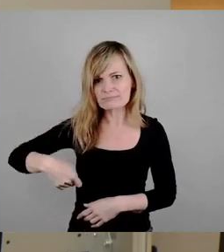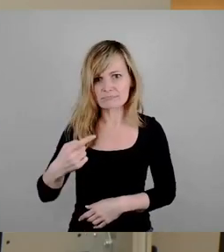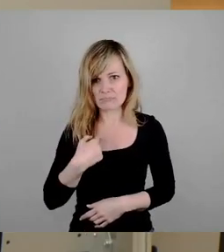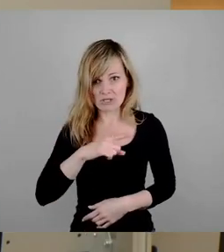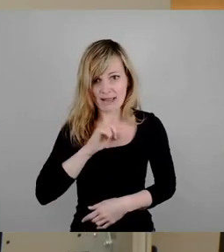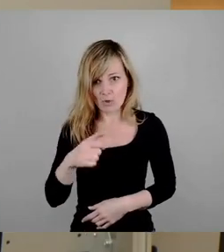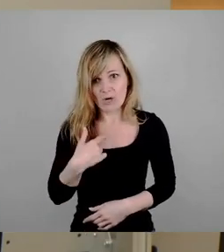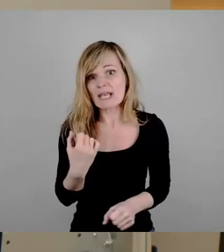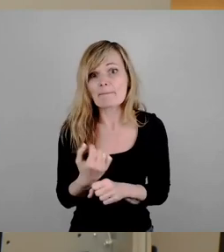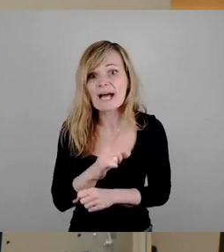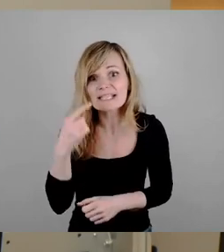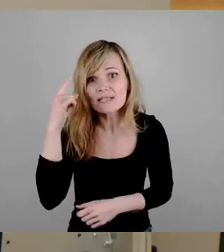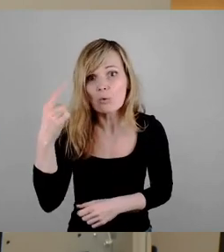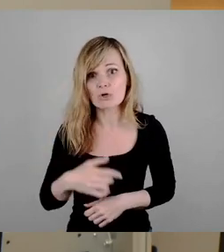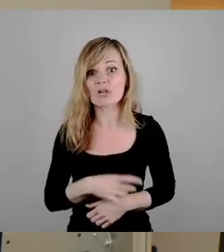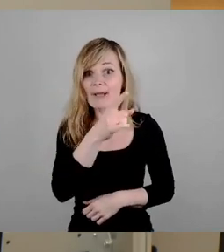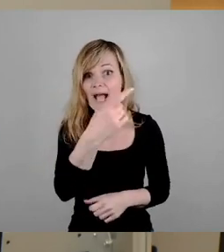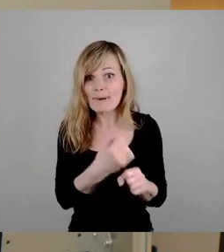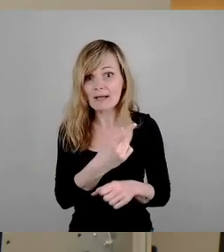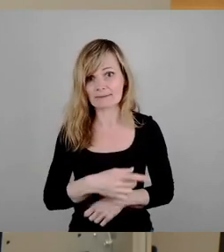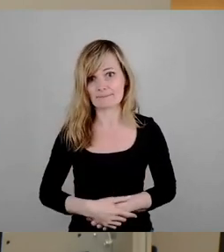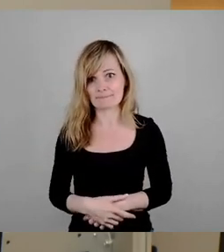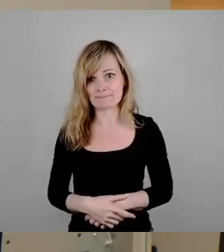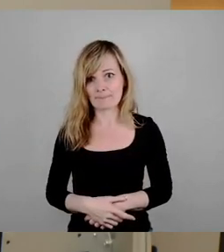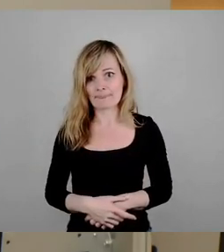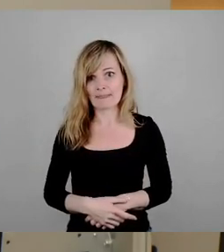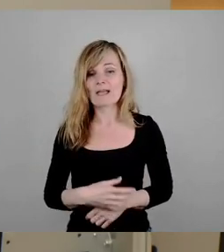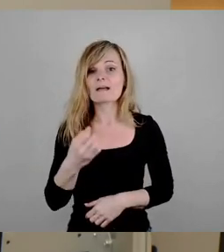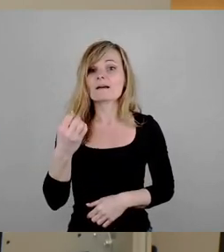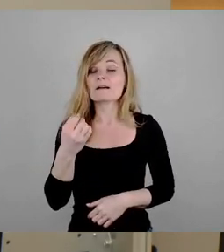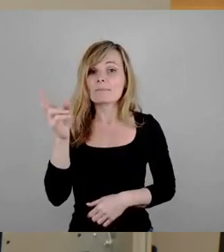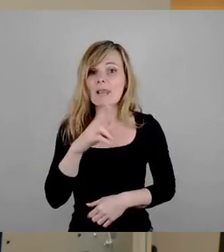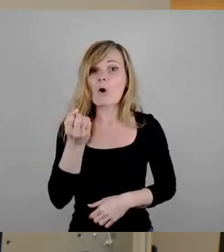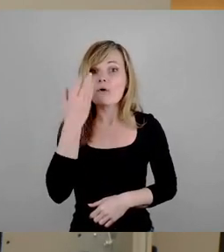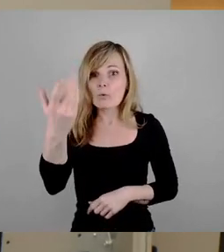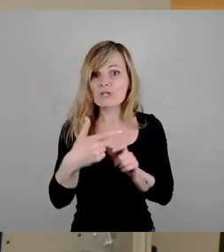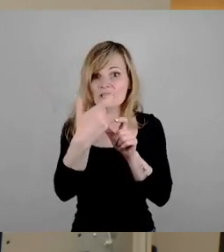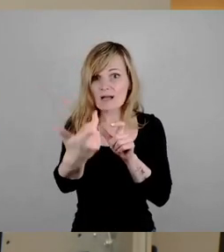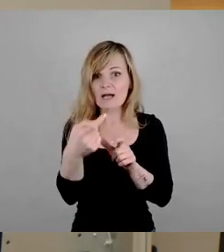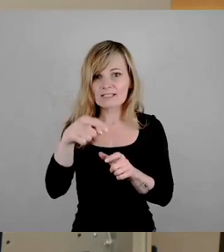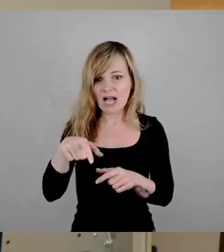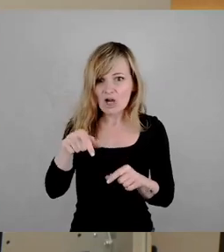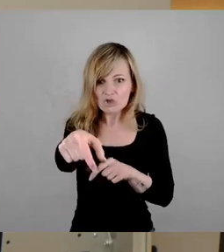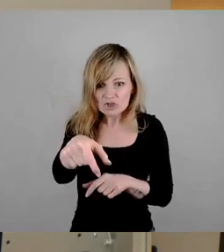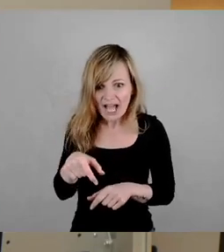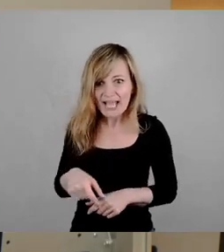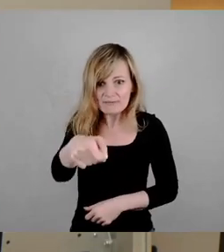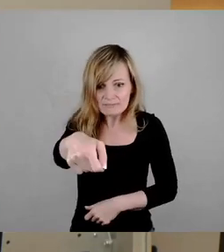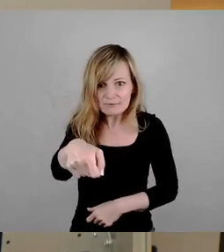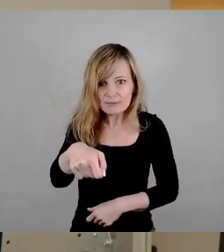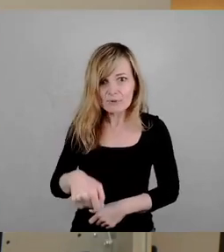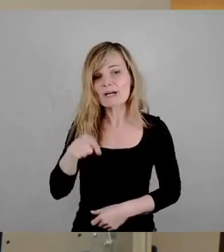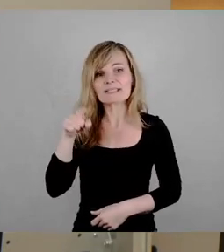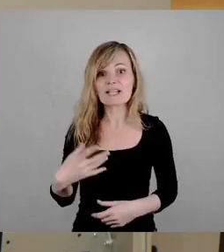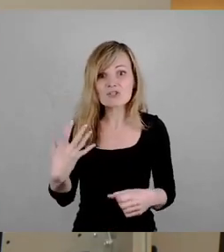machen. Logisch, aber er macht es. Aber auf dem blauen Wunder einfach mal den Streifen zu ziehen, nur diesen Streifen zu ziehen, das kriegt er nicht